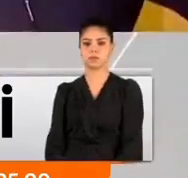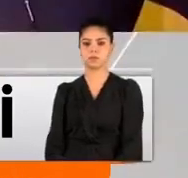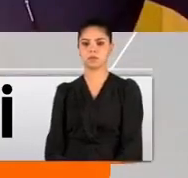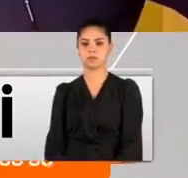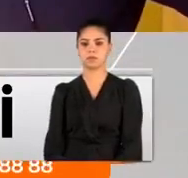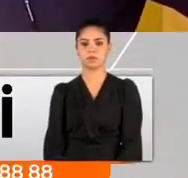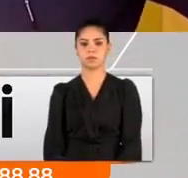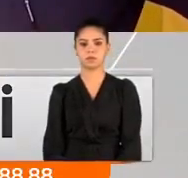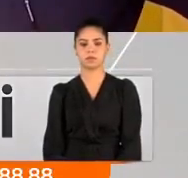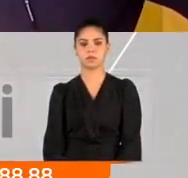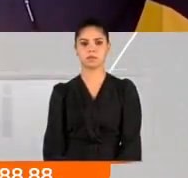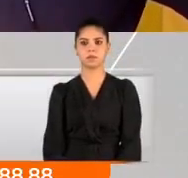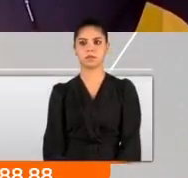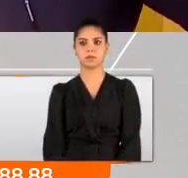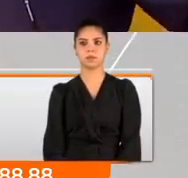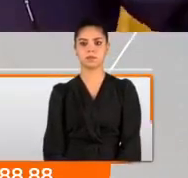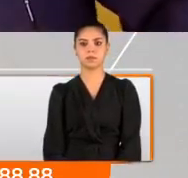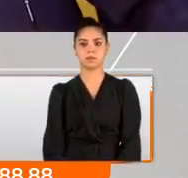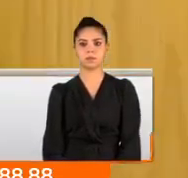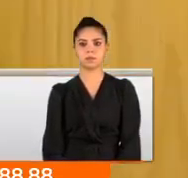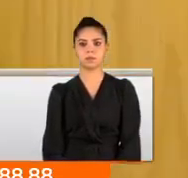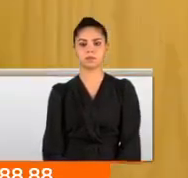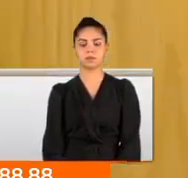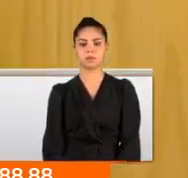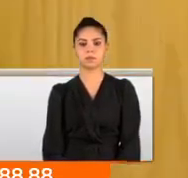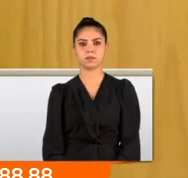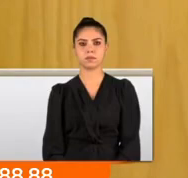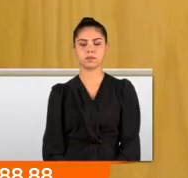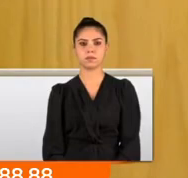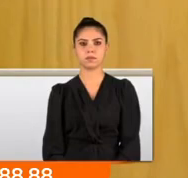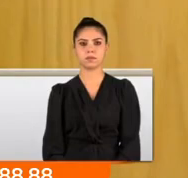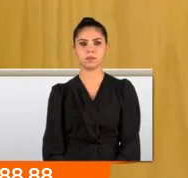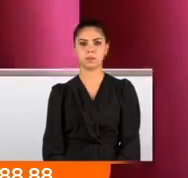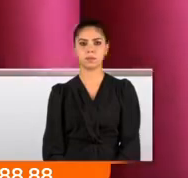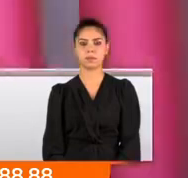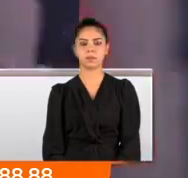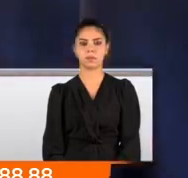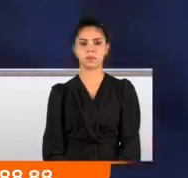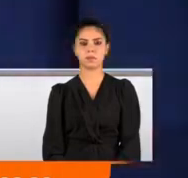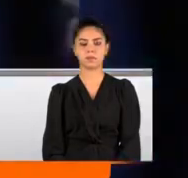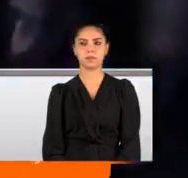Cesaretin varsa şehit analarına sor. Yiyorsa şehit babalarına sor.